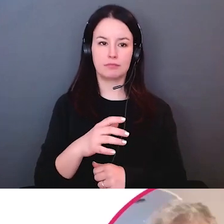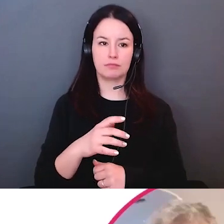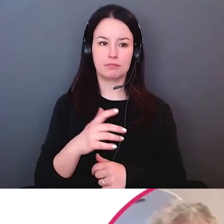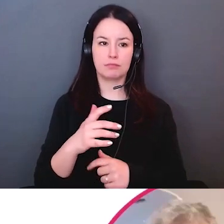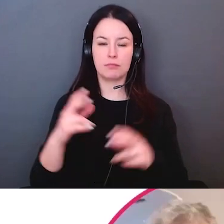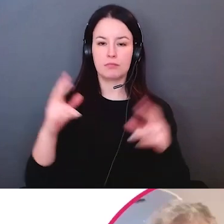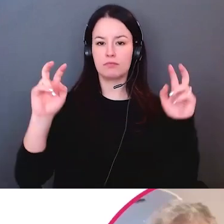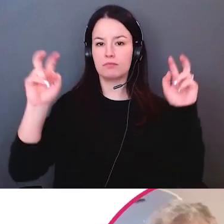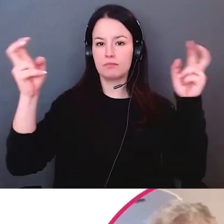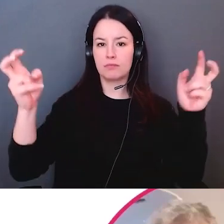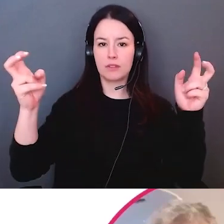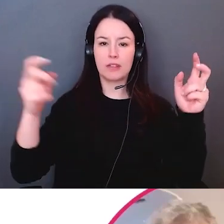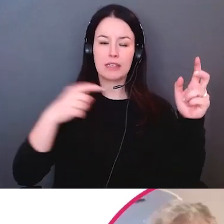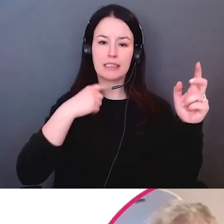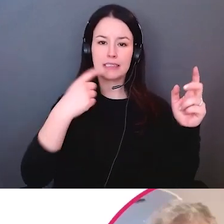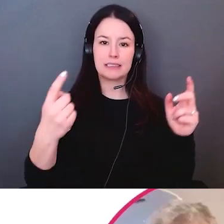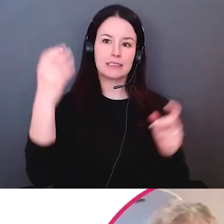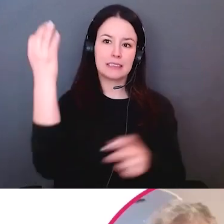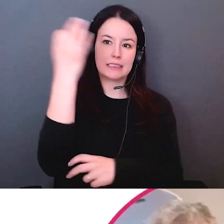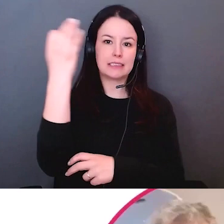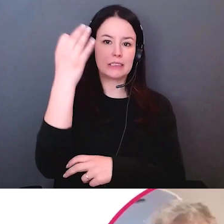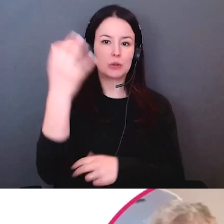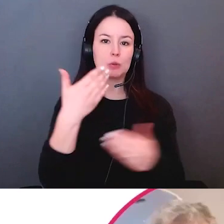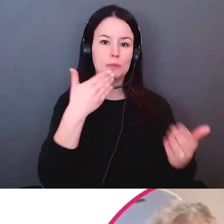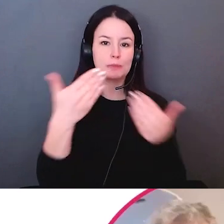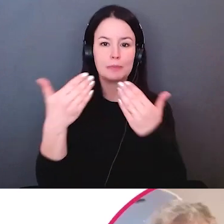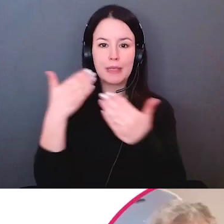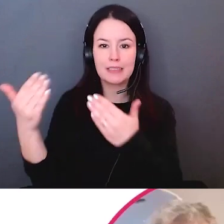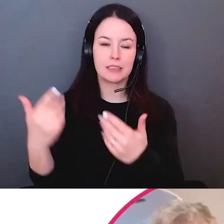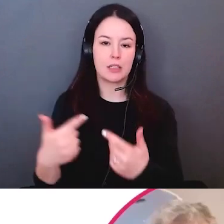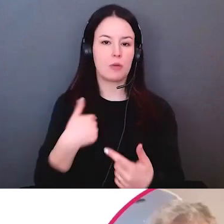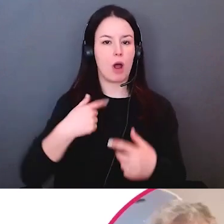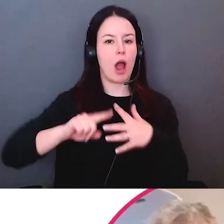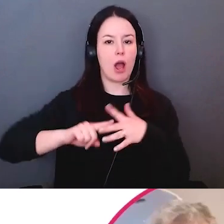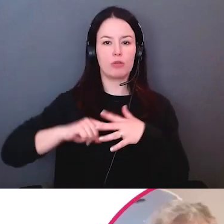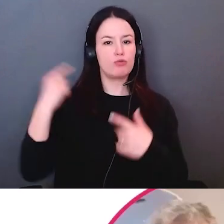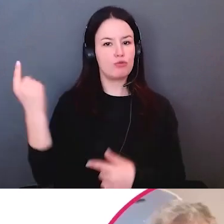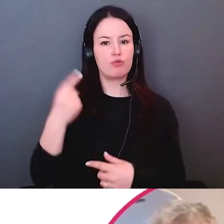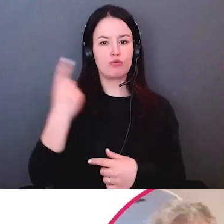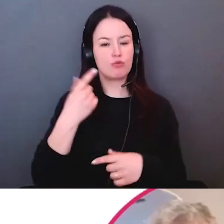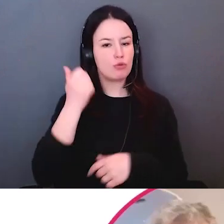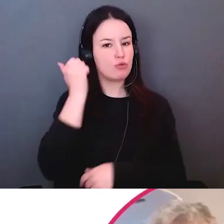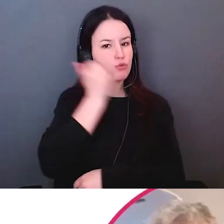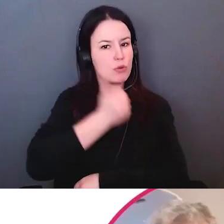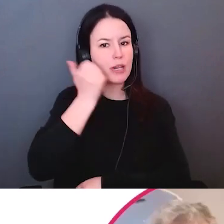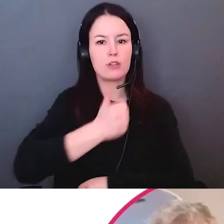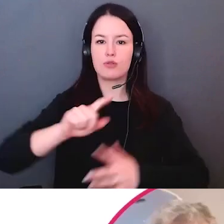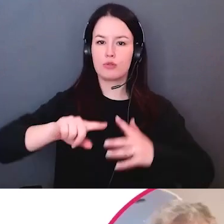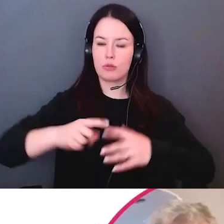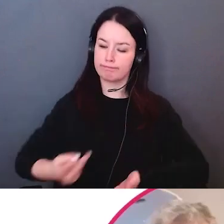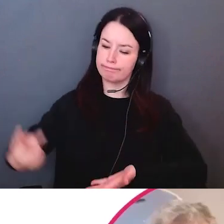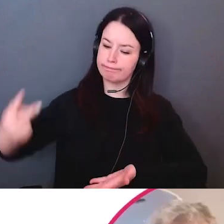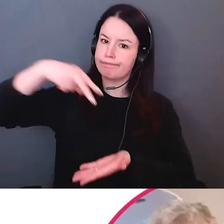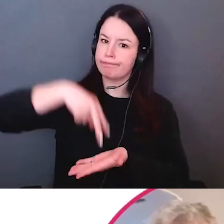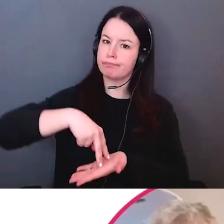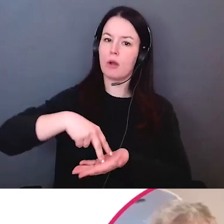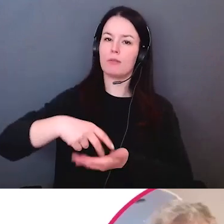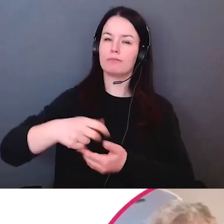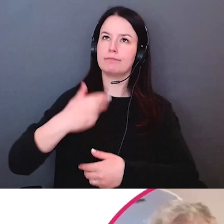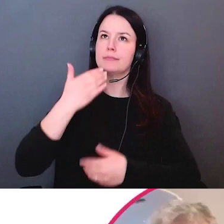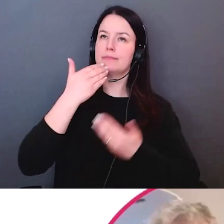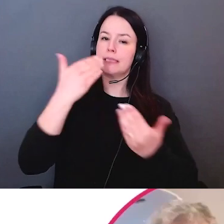Et en disant cela, je vais donner la parole à Ed Connor qui va commencer aujourd'hui.